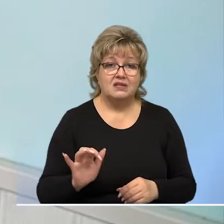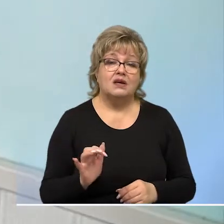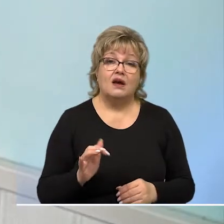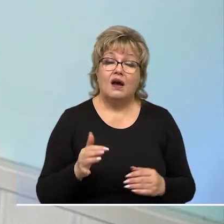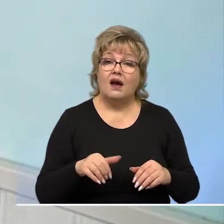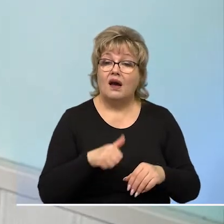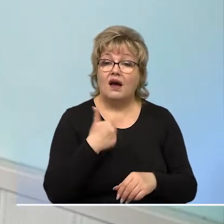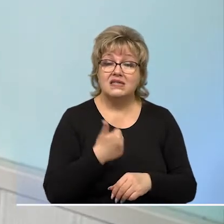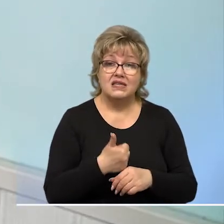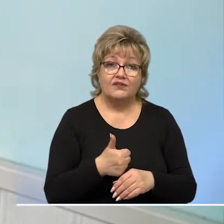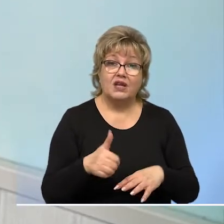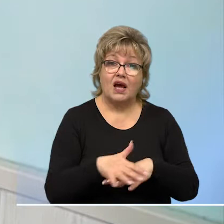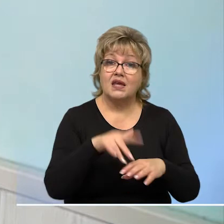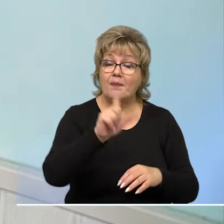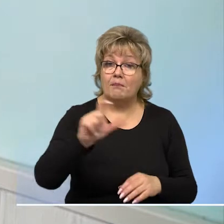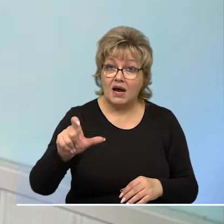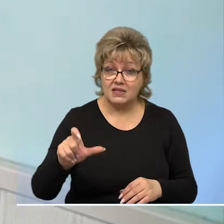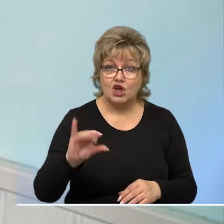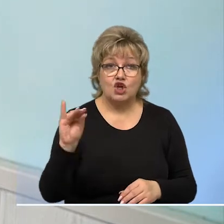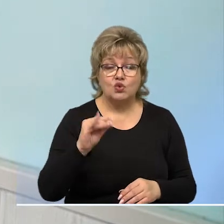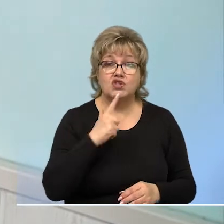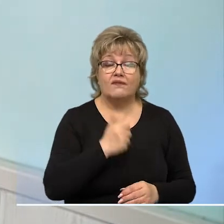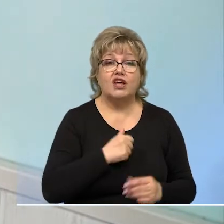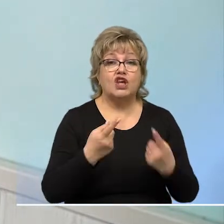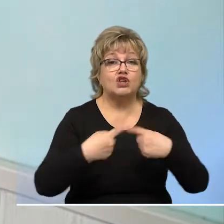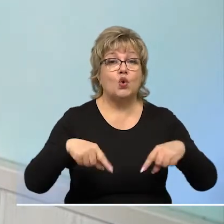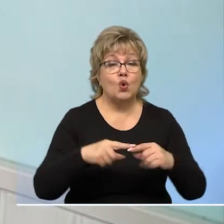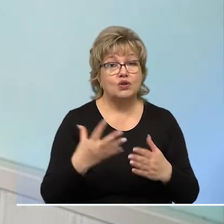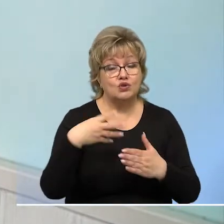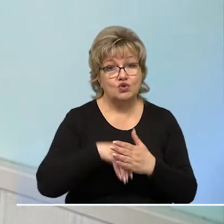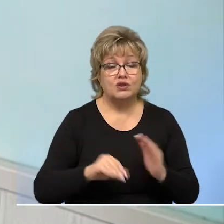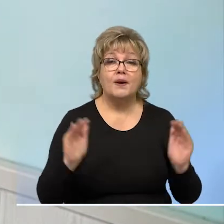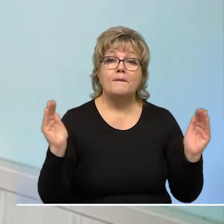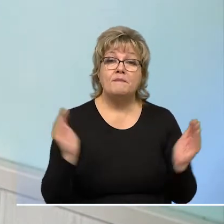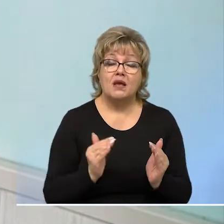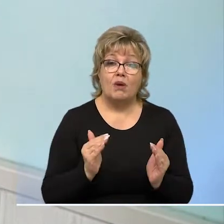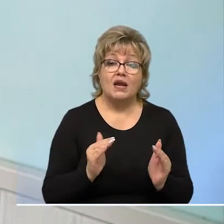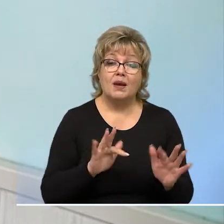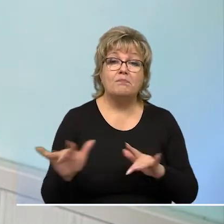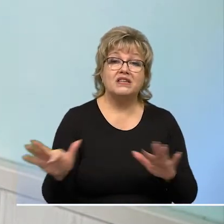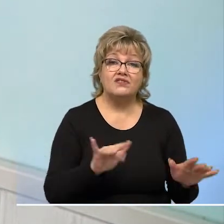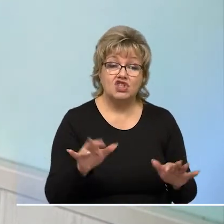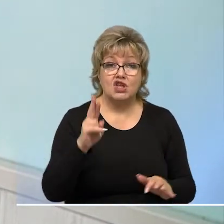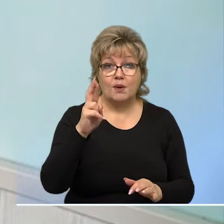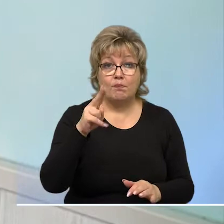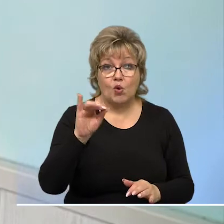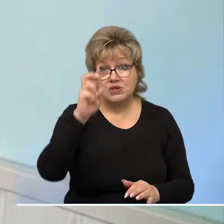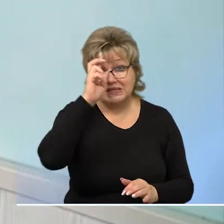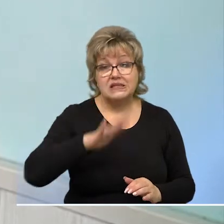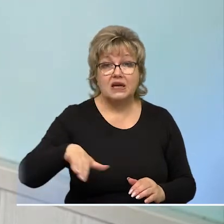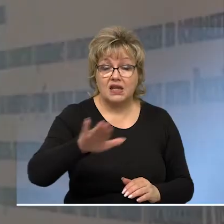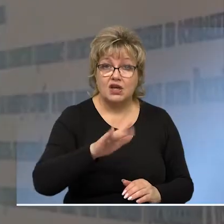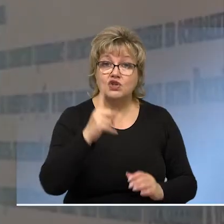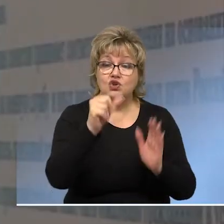Основная масса в Южный военный округ, с учетом минимальных передвижений, естественно, по